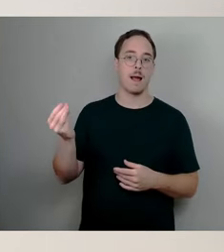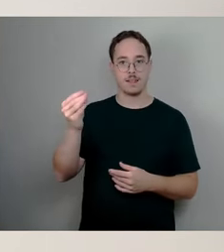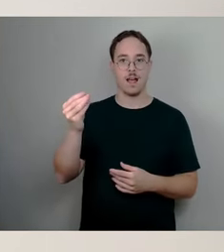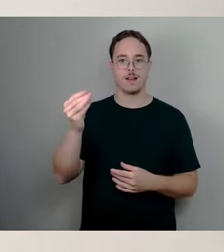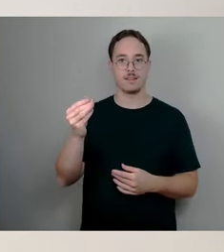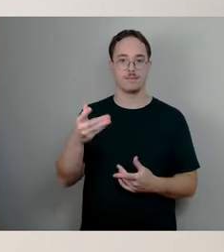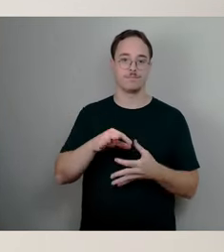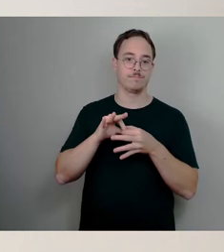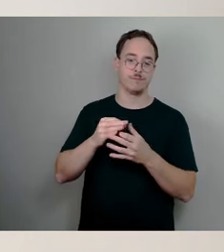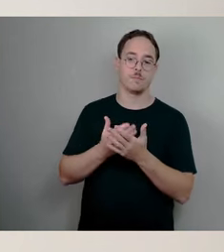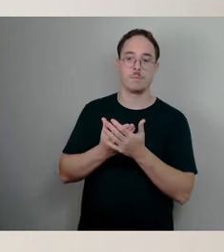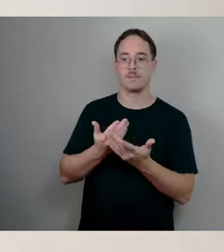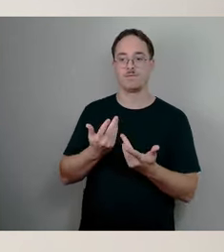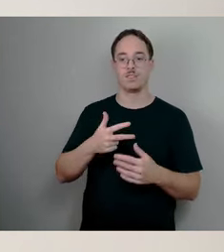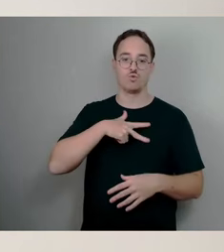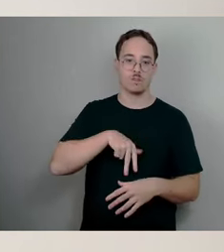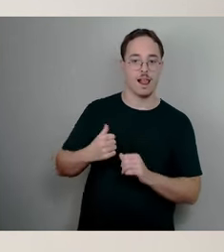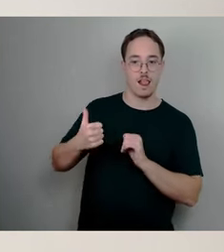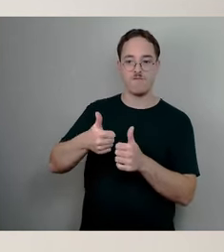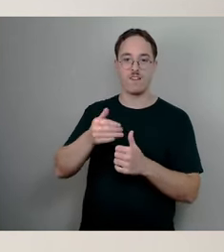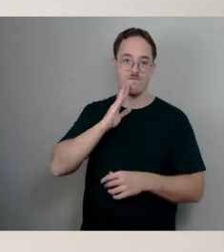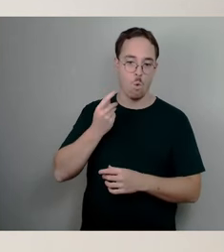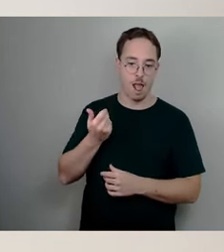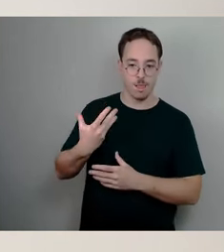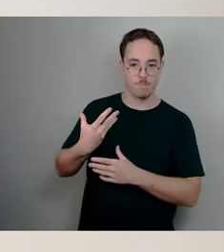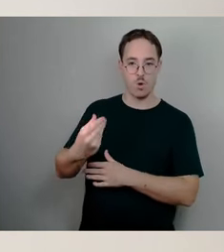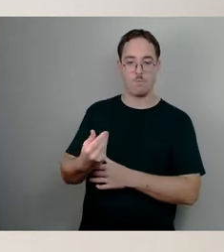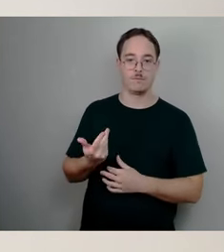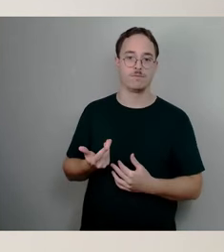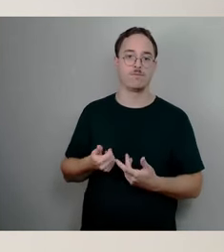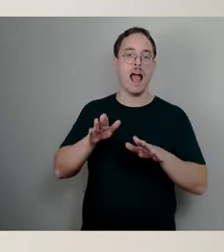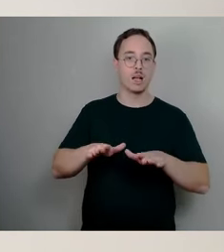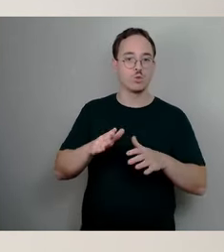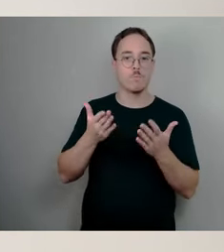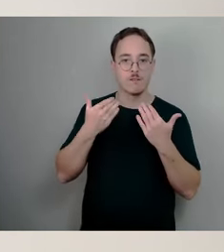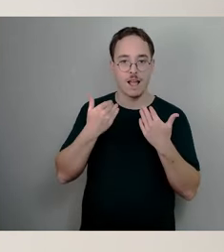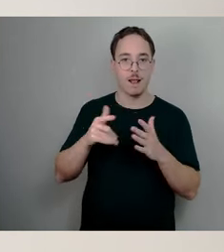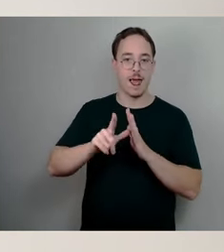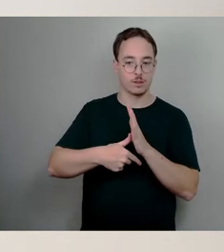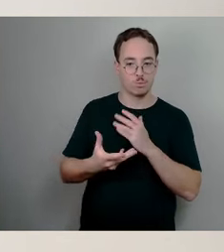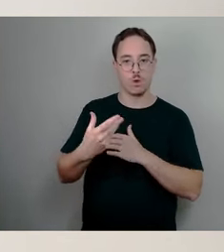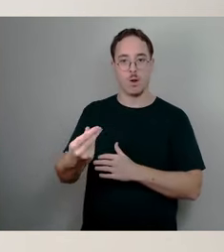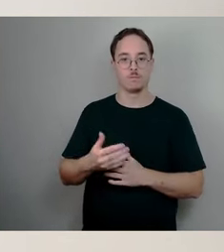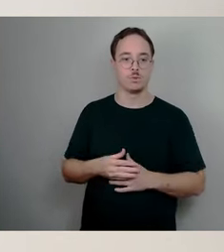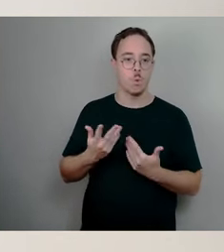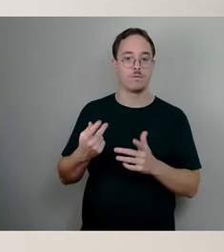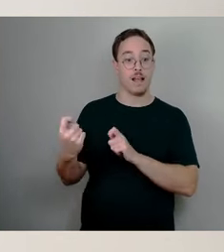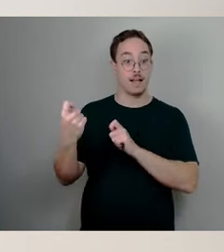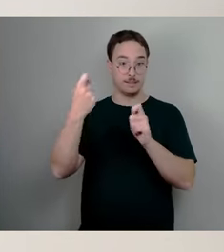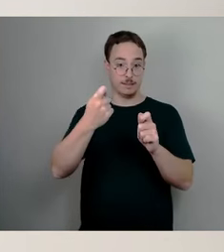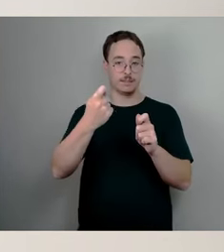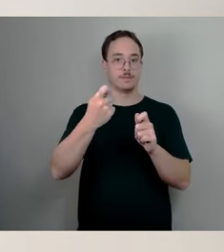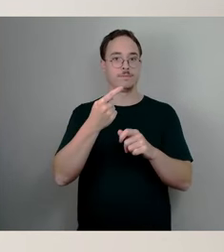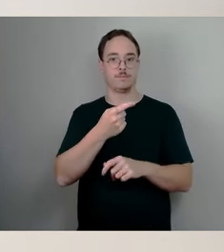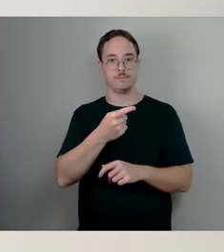Sozialhilfe oder Wohngeld, Asylbewerberleistungen usw. auf Antrag hin von der